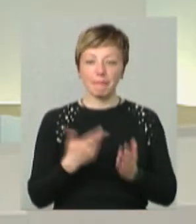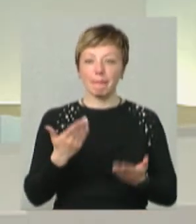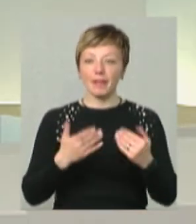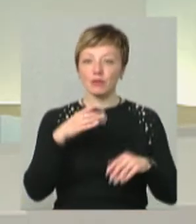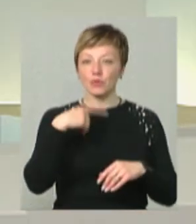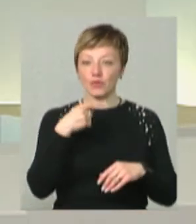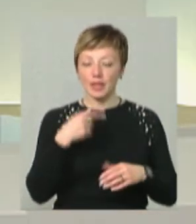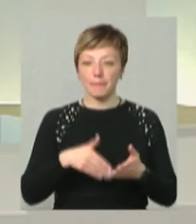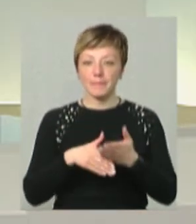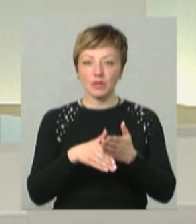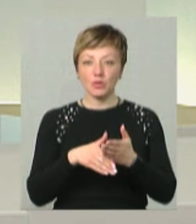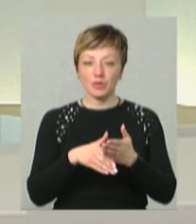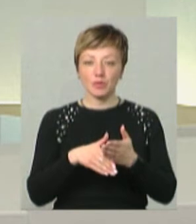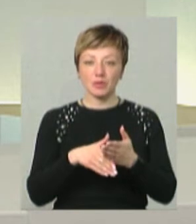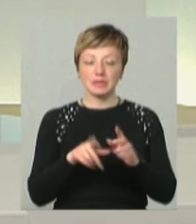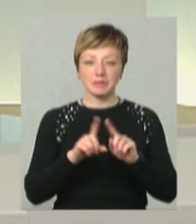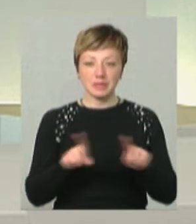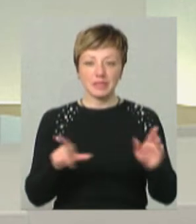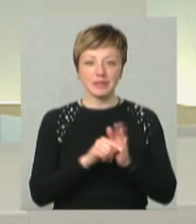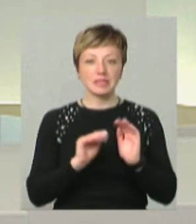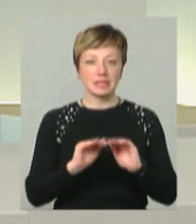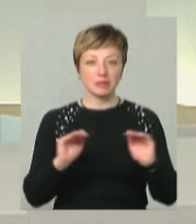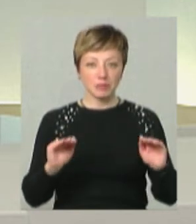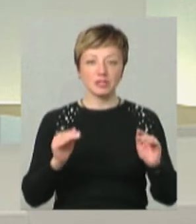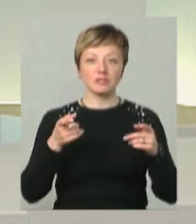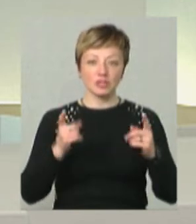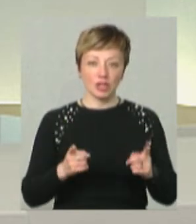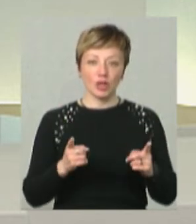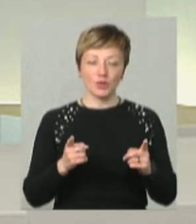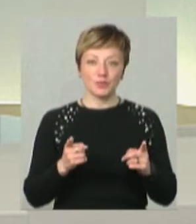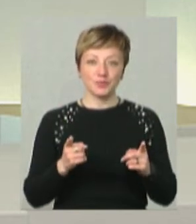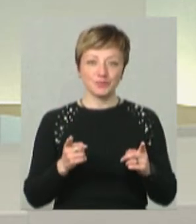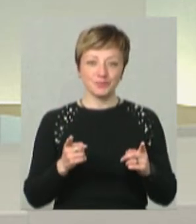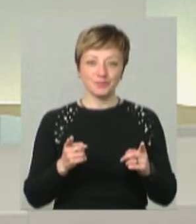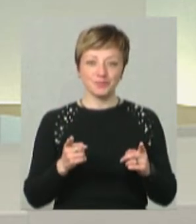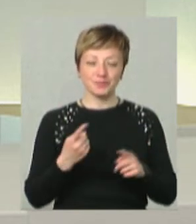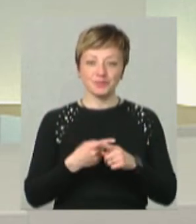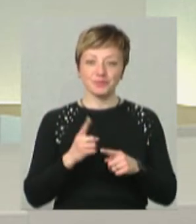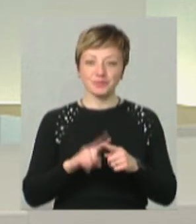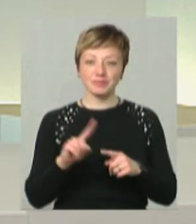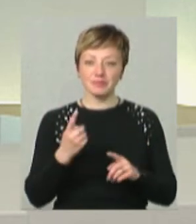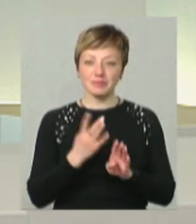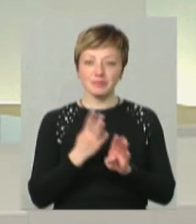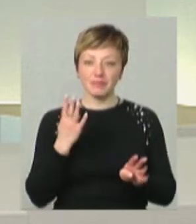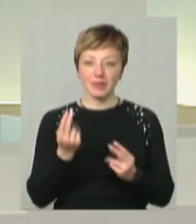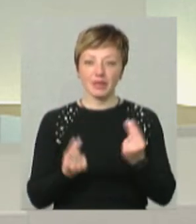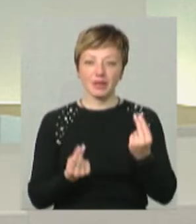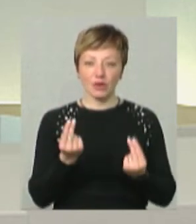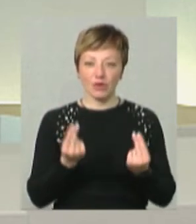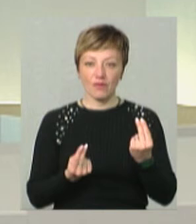методику специфіку роботи з дітьми, то, звичайно, це перш за все ігрова